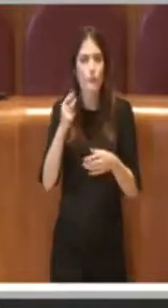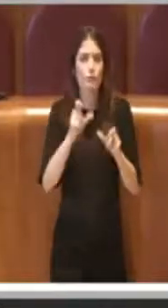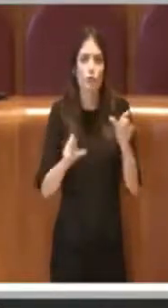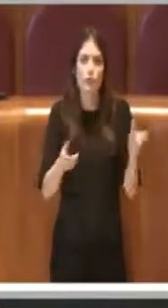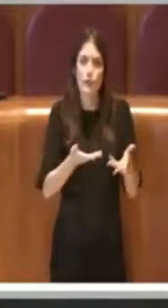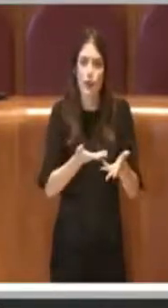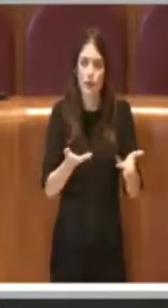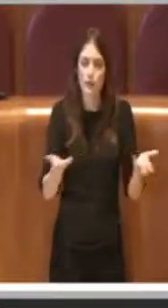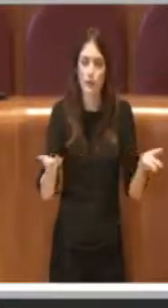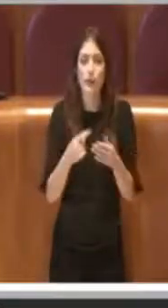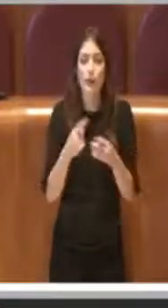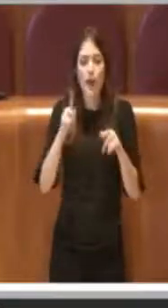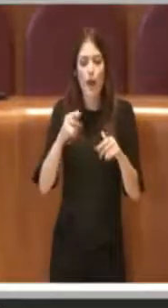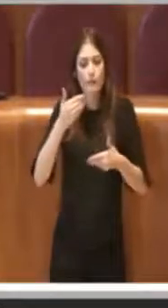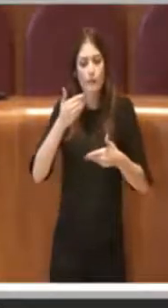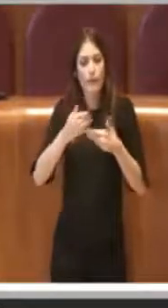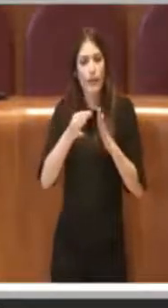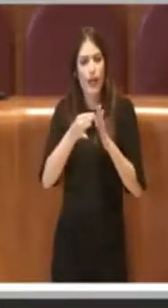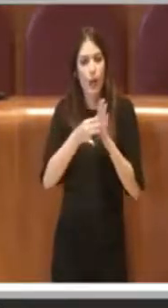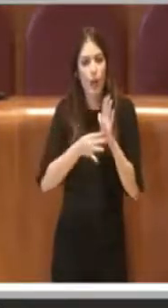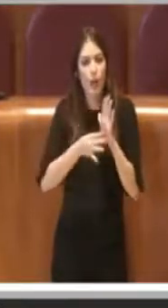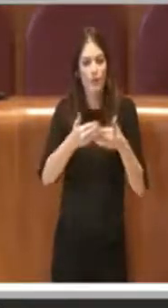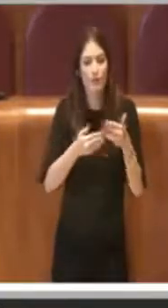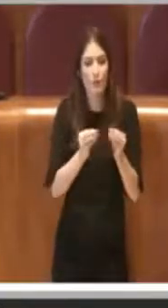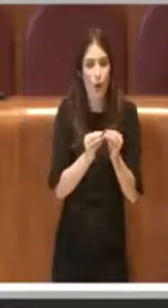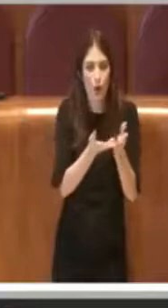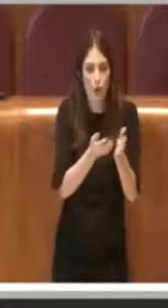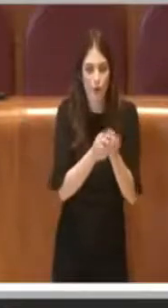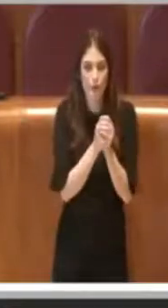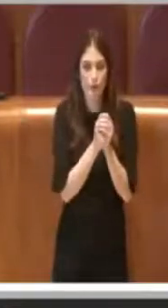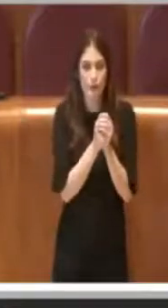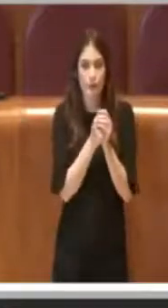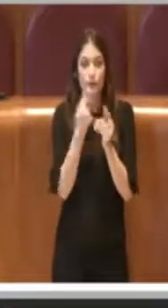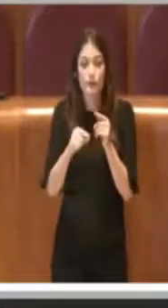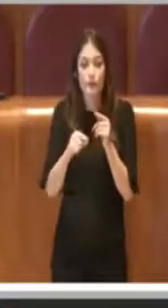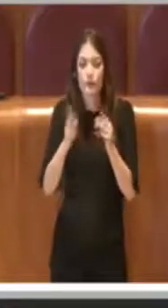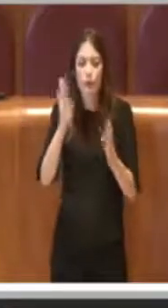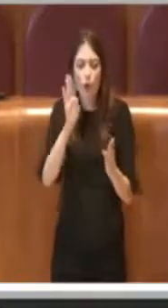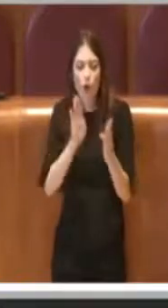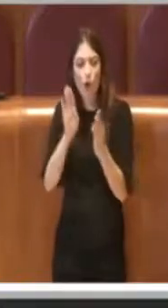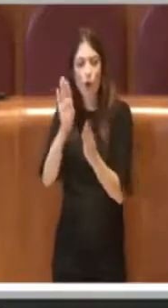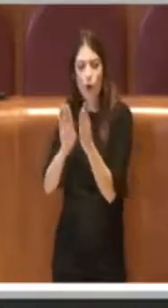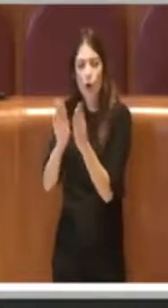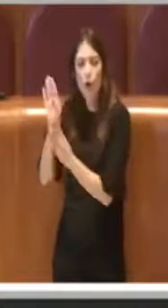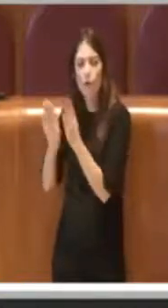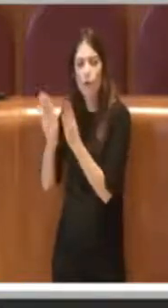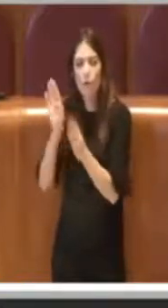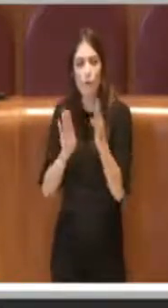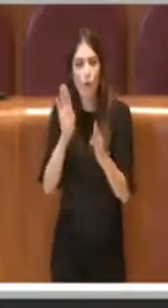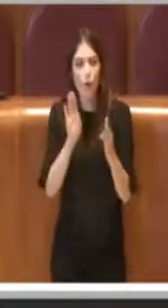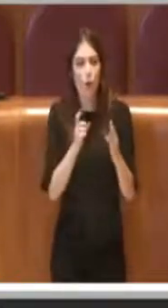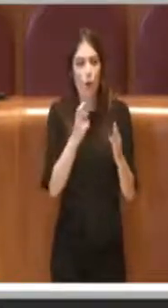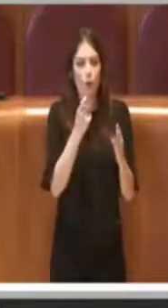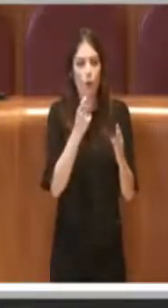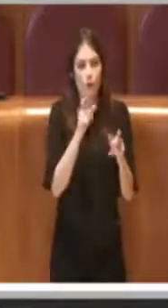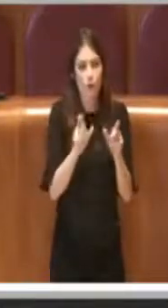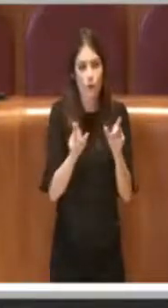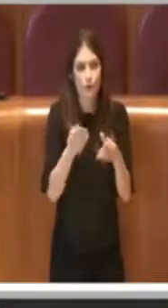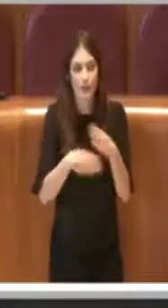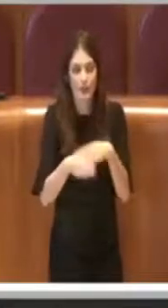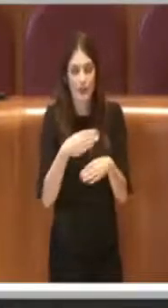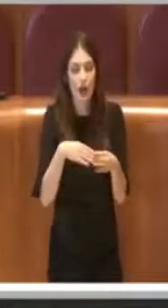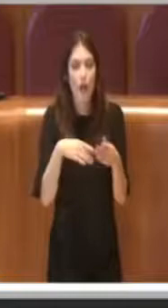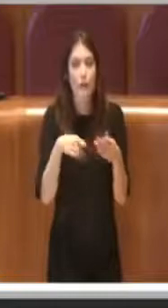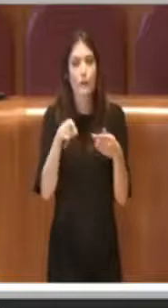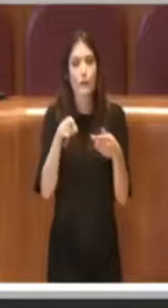e l'intero andamento del nuovo regolamento. Grazie a questo continuo confronto con i fruttori finali del servizio si è potuto non